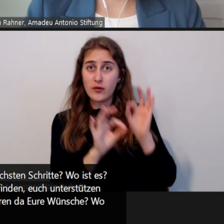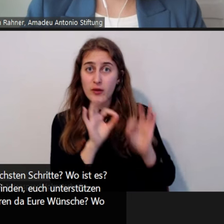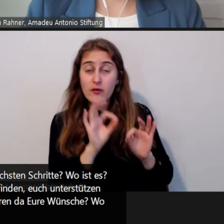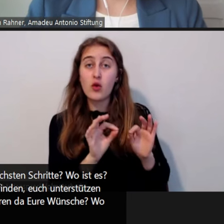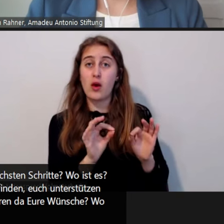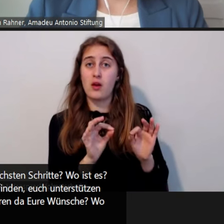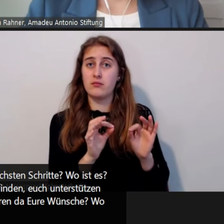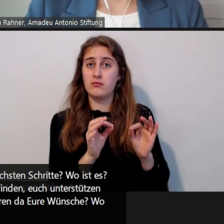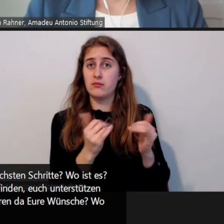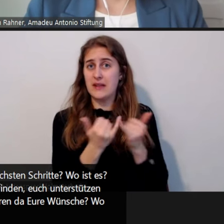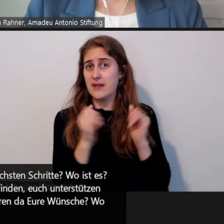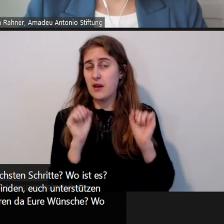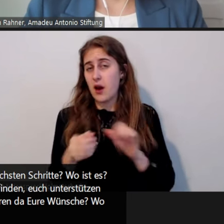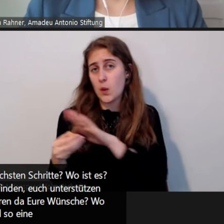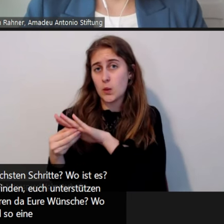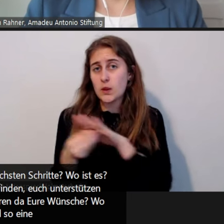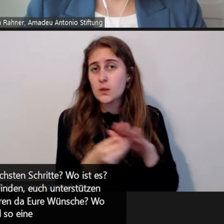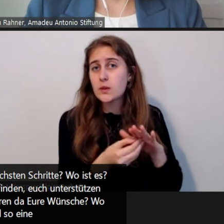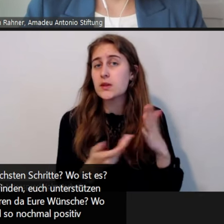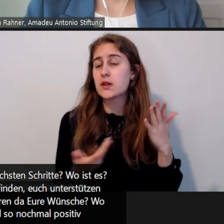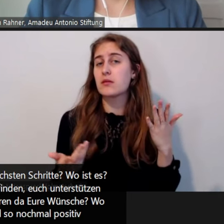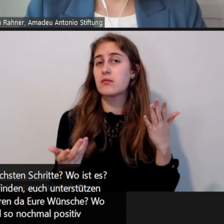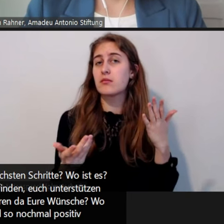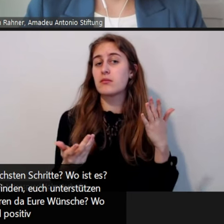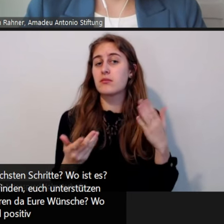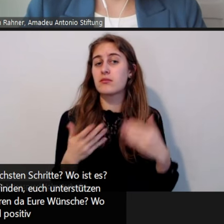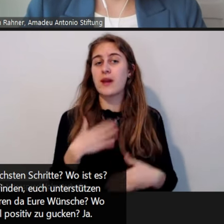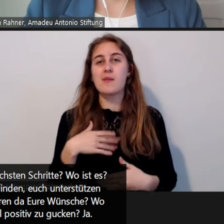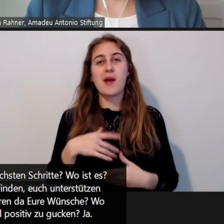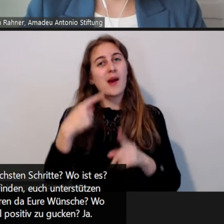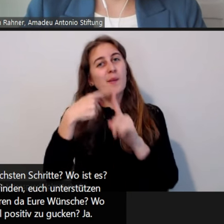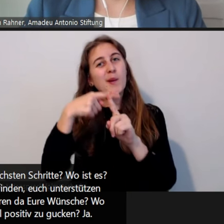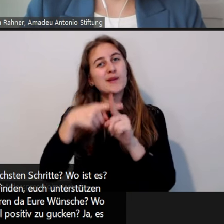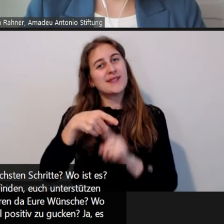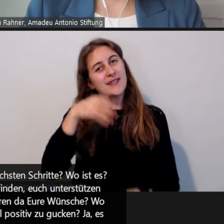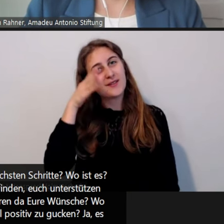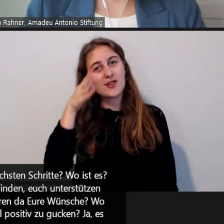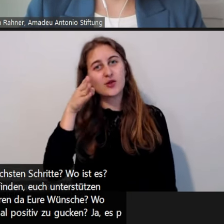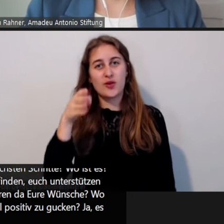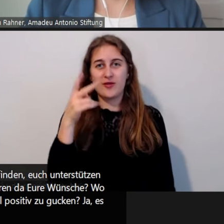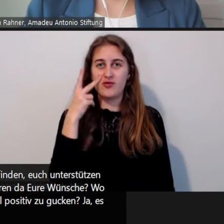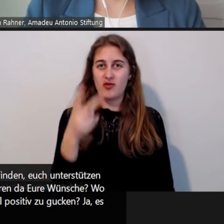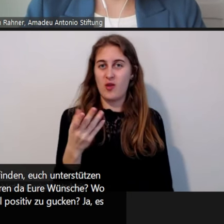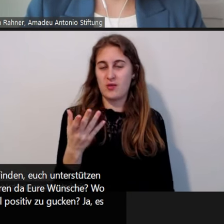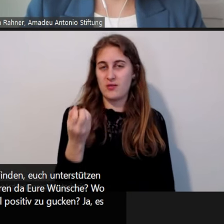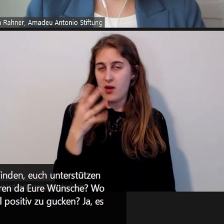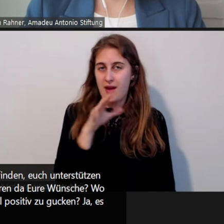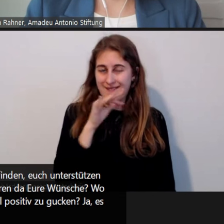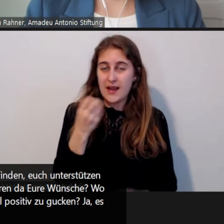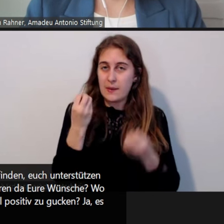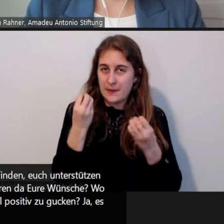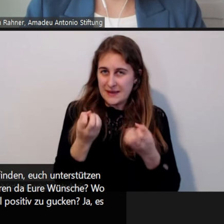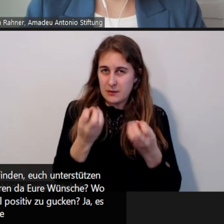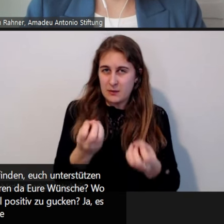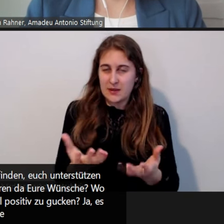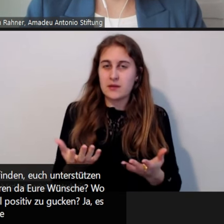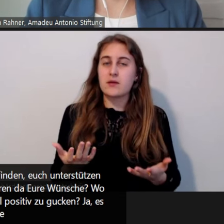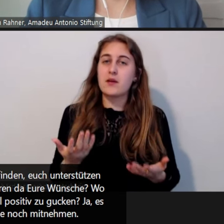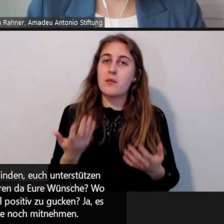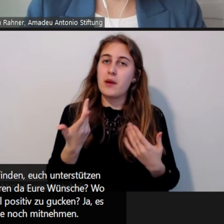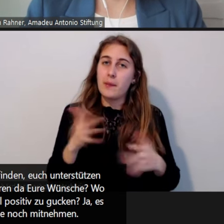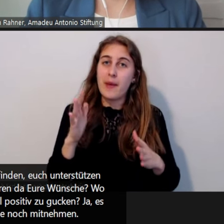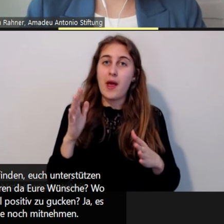lang gehen? Das vielleicht, um also nochmal positiv zu gucken, ja, es passiert schon viel, aber es können auch viele noch